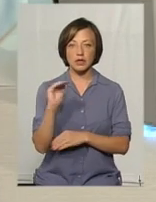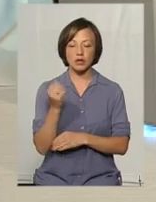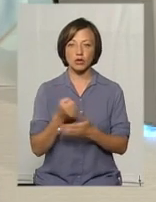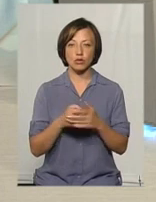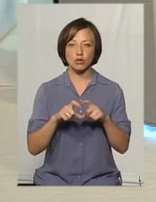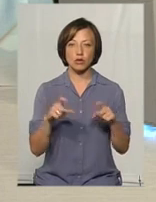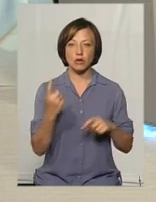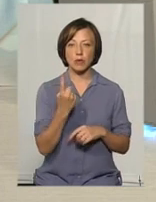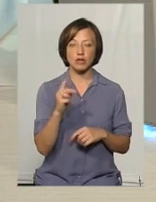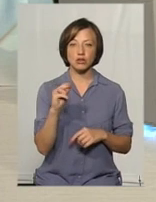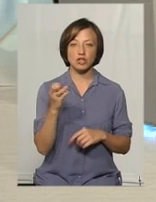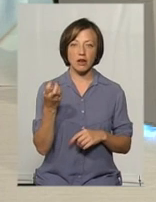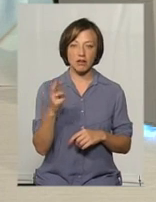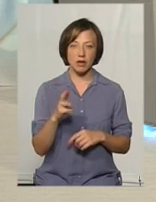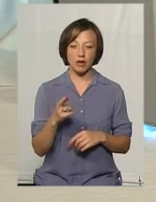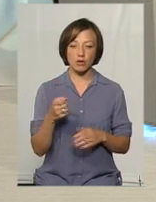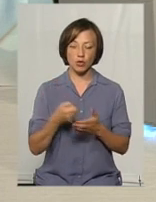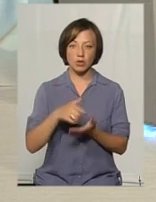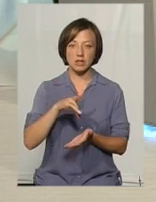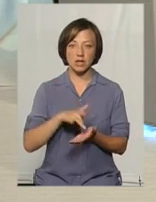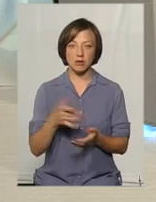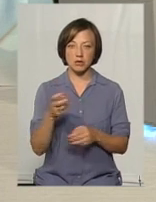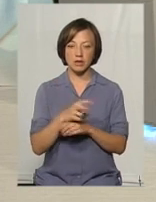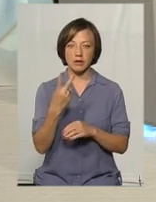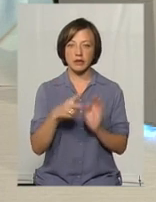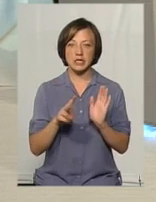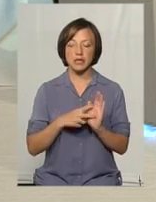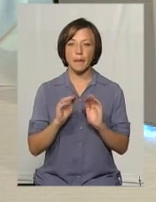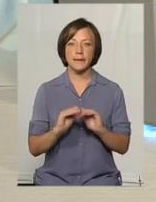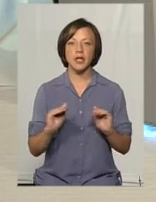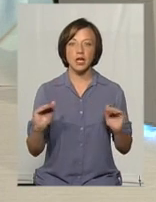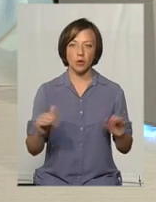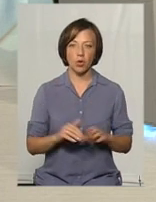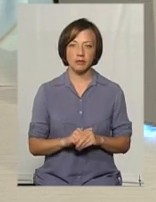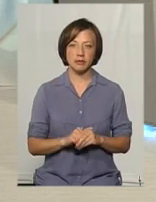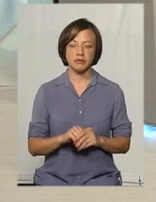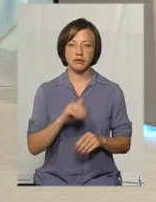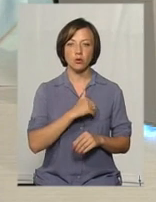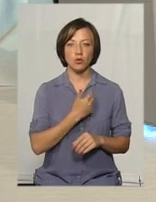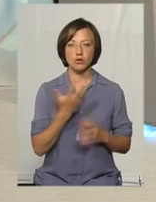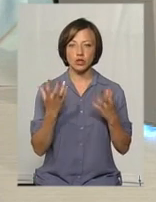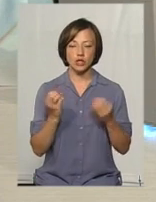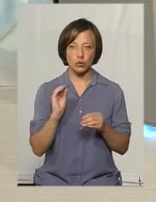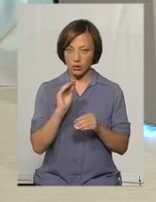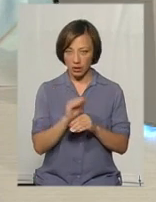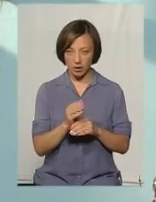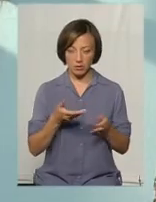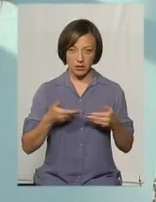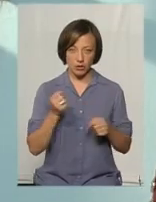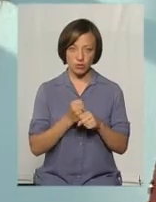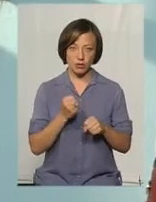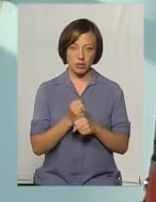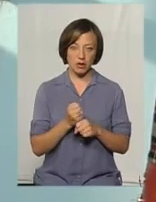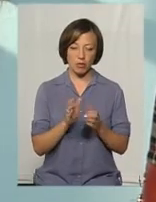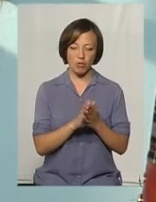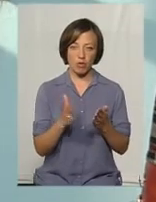до школи з 1 червня. І до нас, до центру, з'явилося вже 27 діток. І хочу ще додати, що ми розробили також